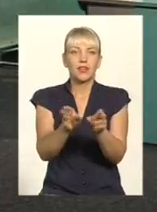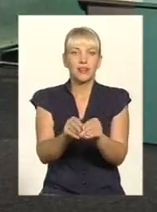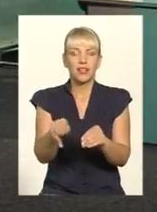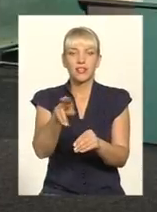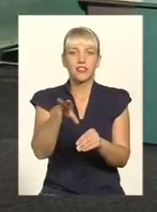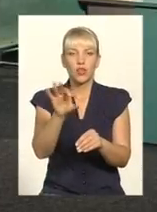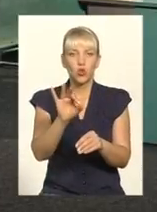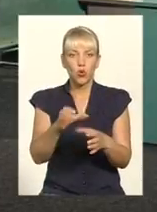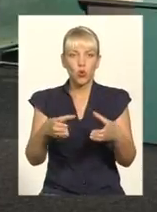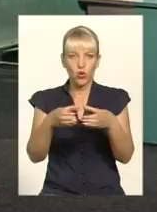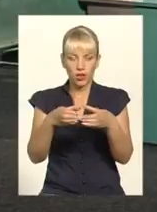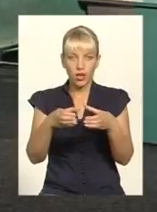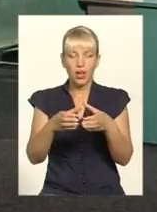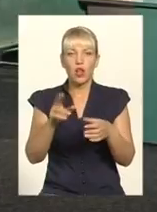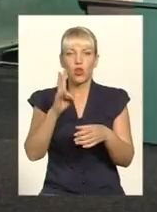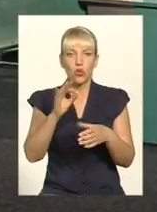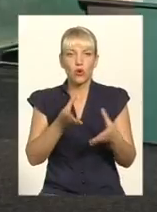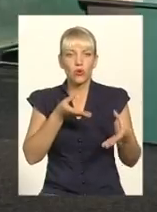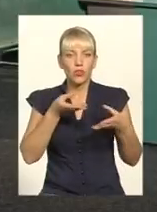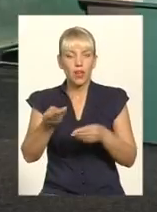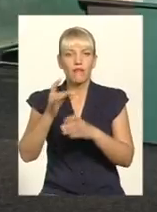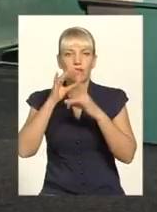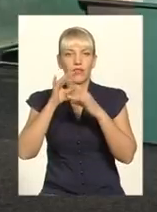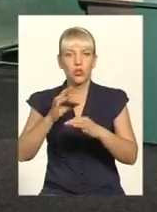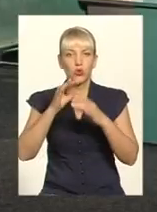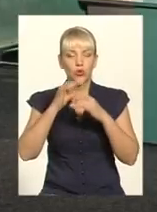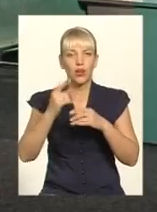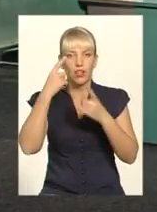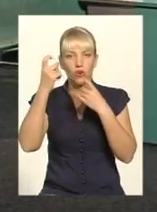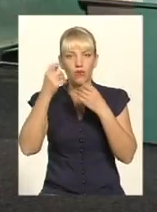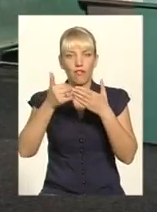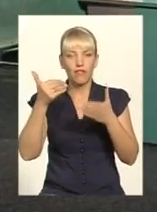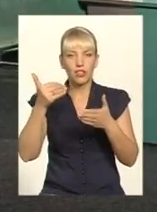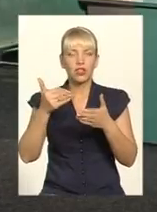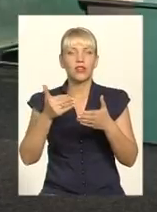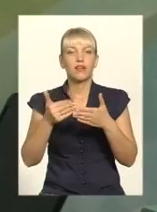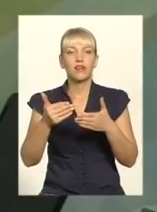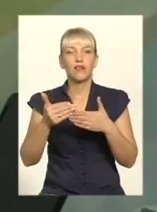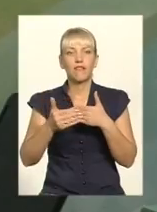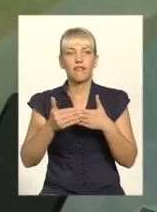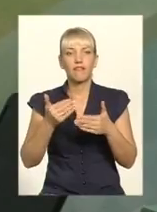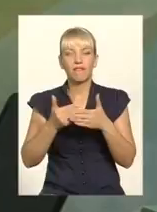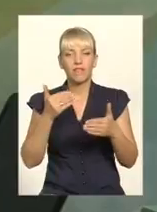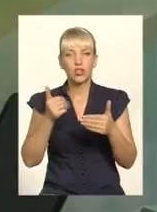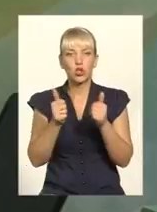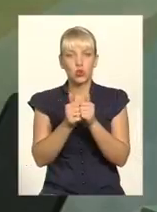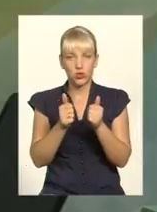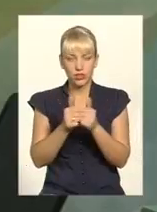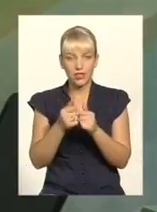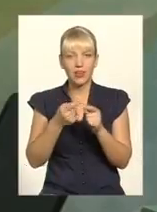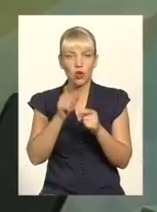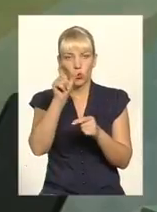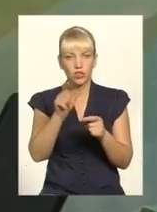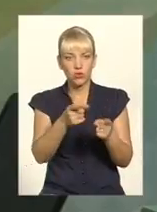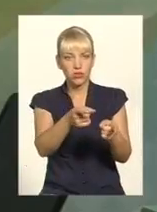навіювання, методом отримання інформації від сусіда, воно затягує цю людину туди. Як правило, в